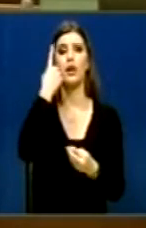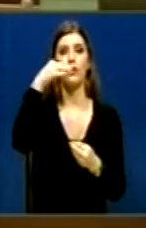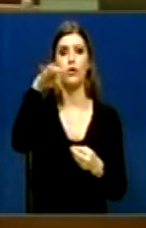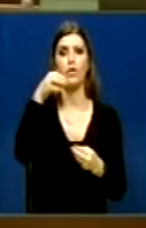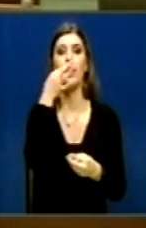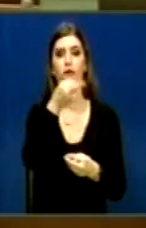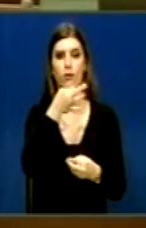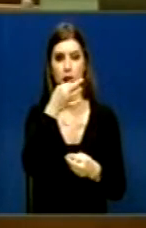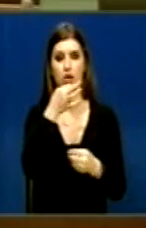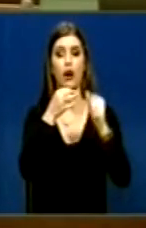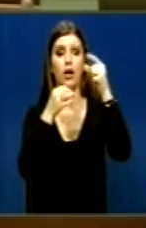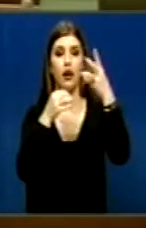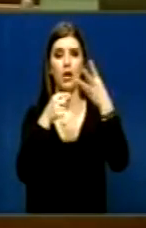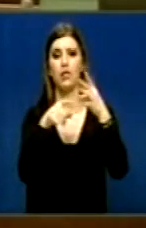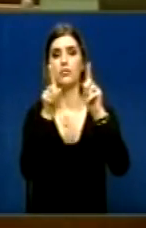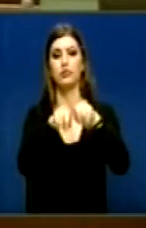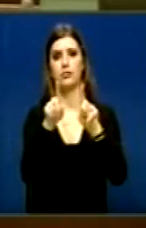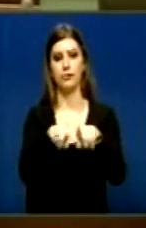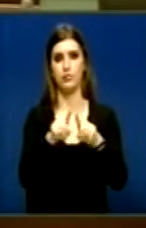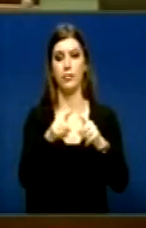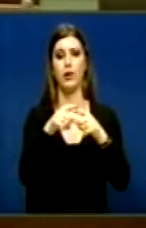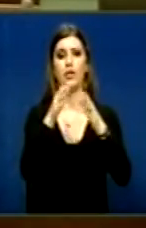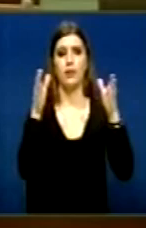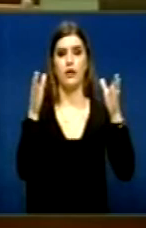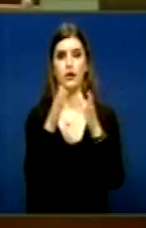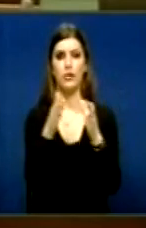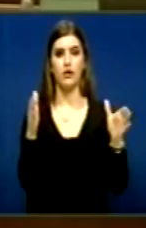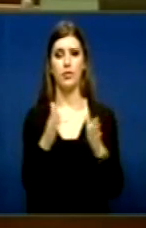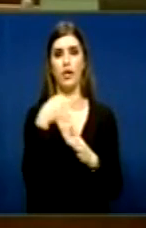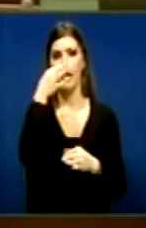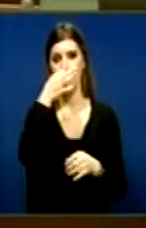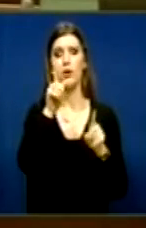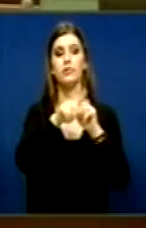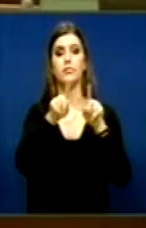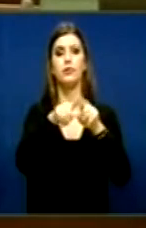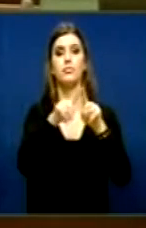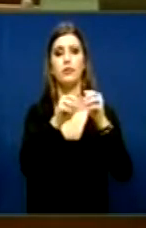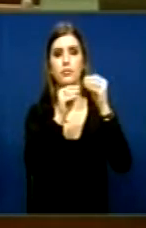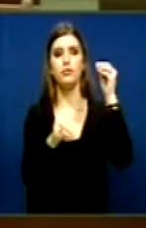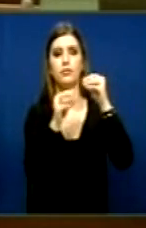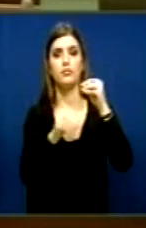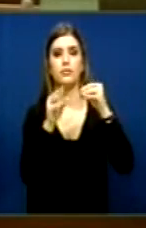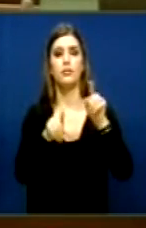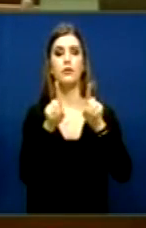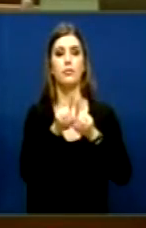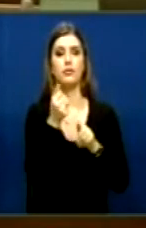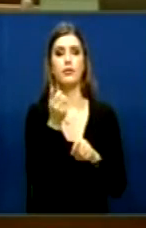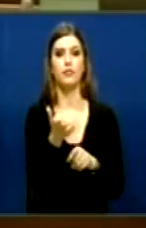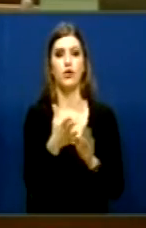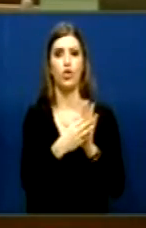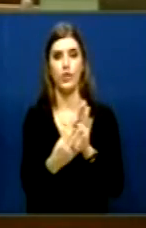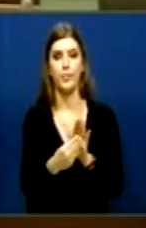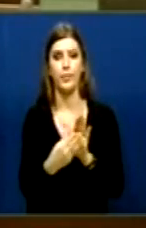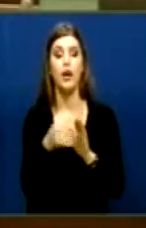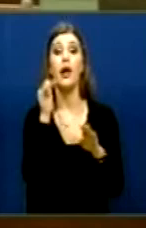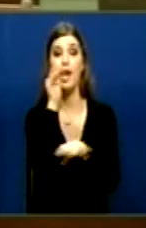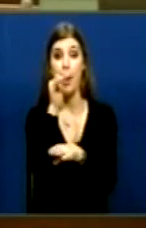përshërit e të saj. Hermë të zëruara, herë më të ngushtuara, përshërit e të saj kanë qenë. Asë gjë më shumë. Raporti është këjtë në bërshë.